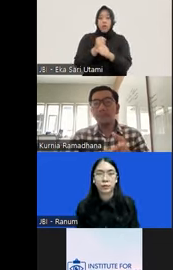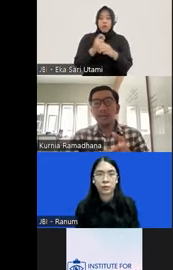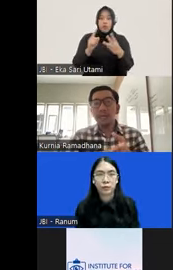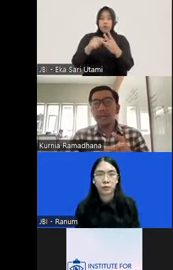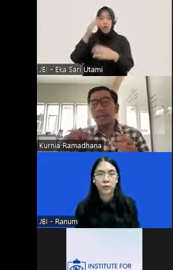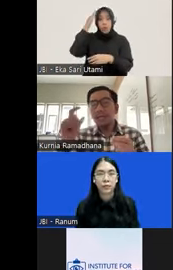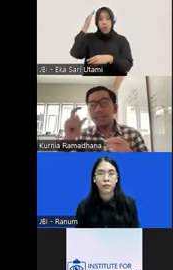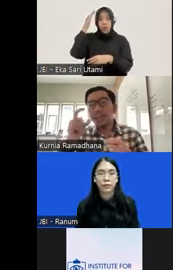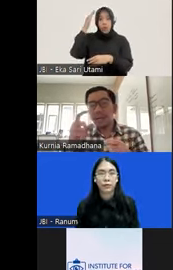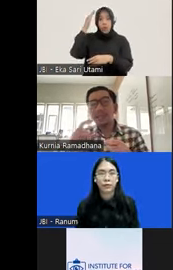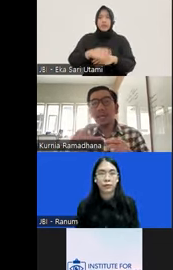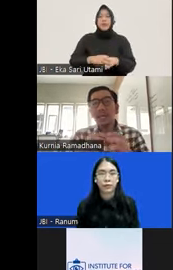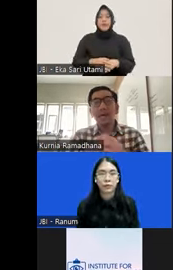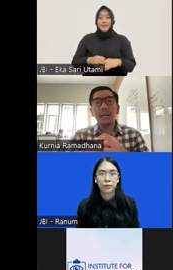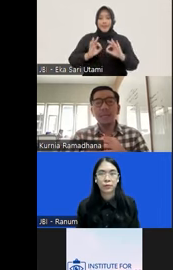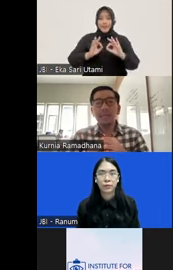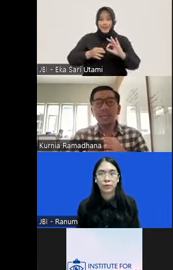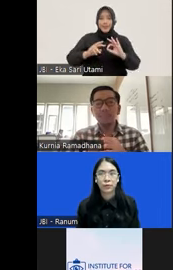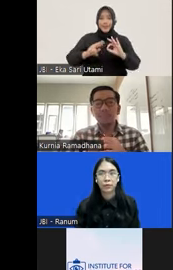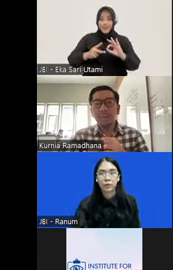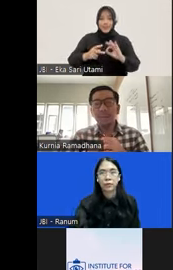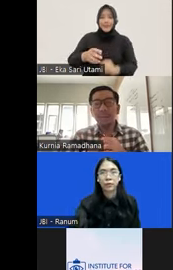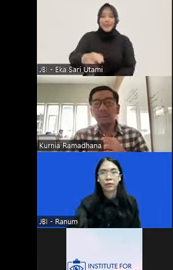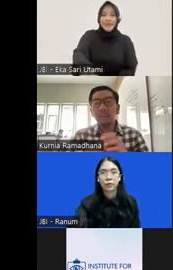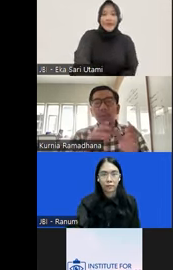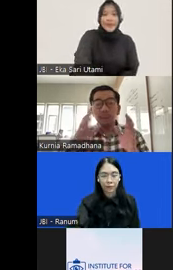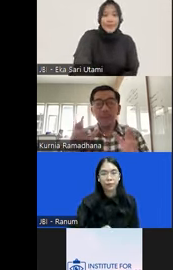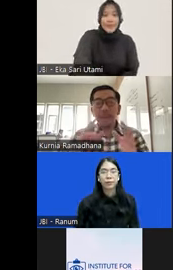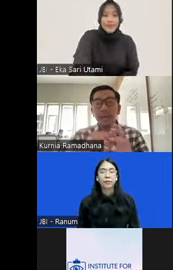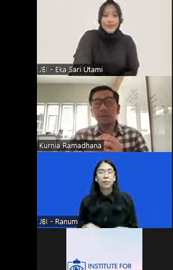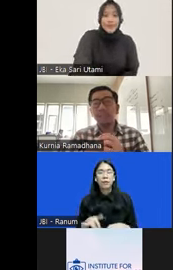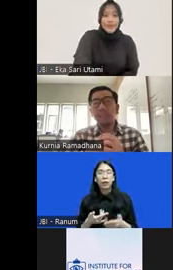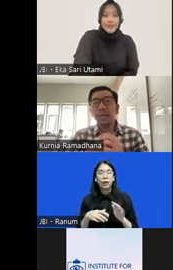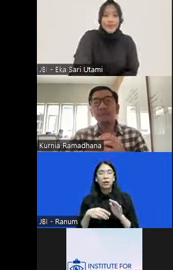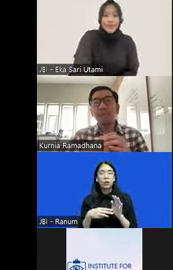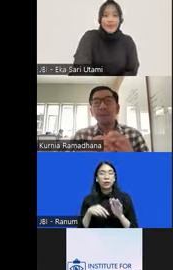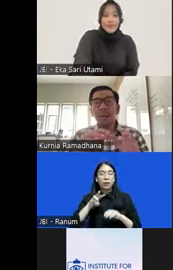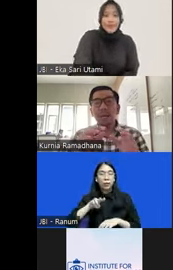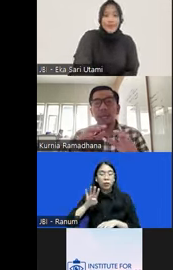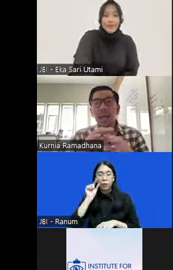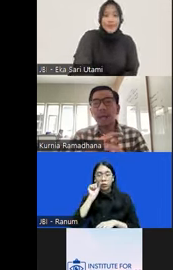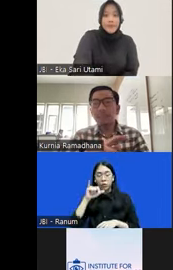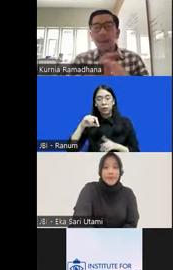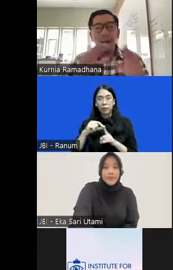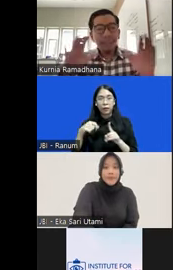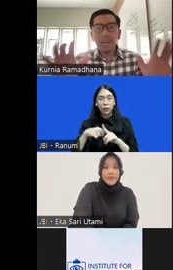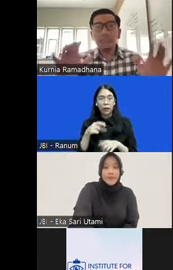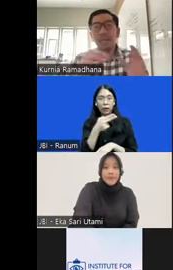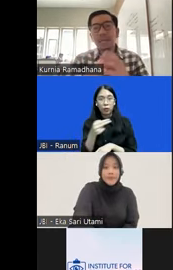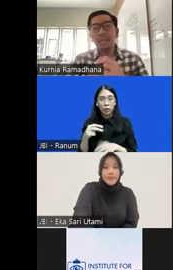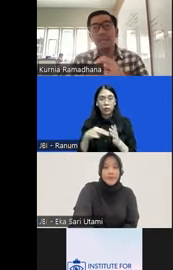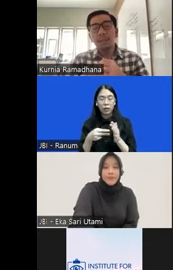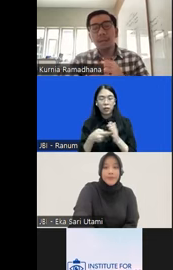Dengan stagnannya angka 34 untuk IPK Indonesia, berarti ada banyak